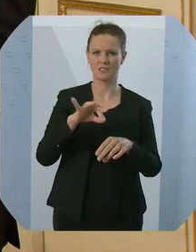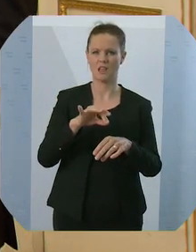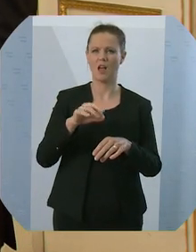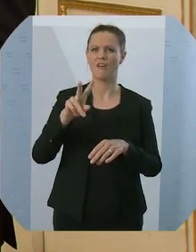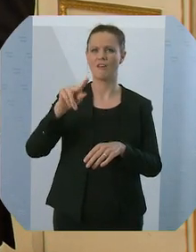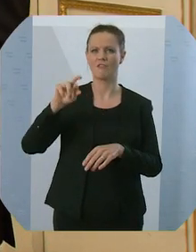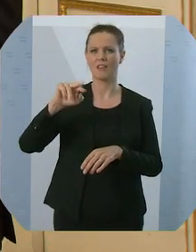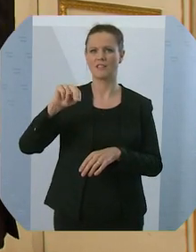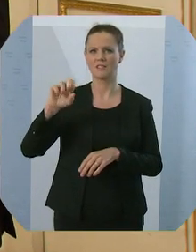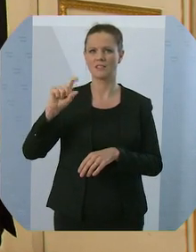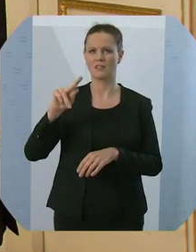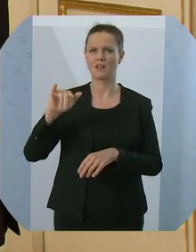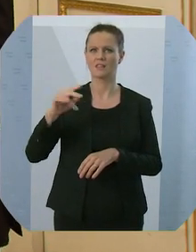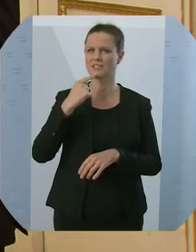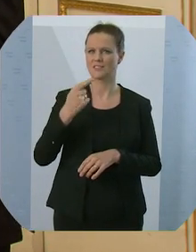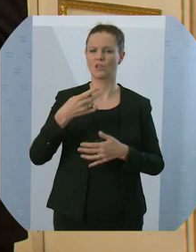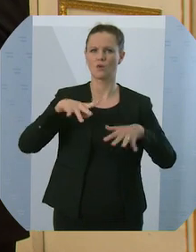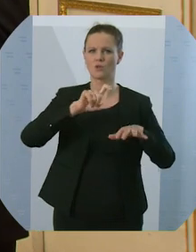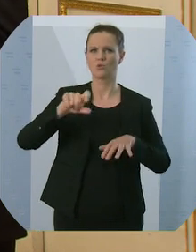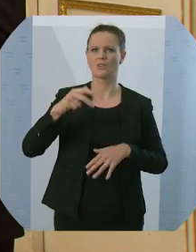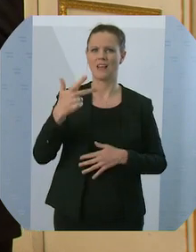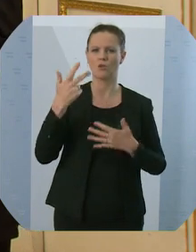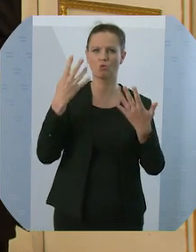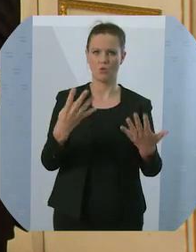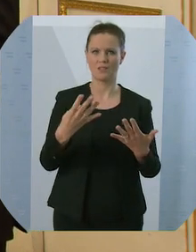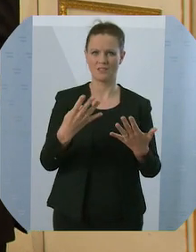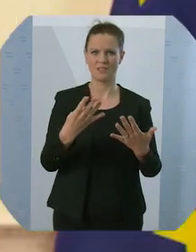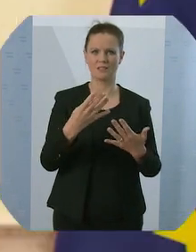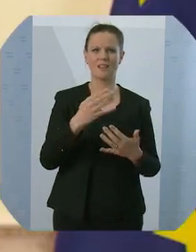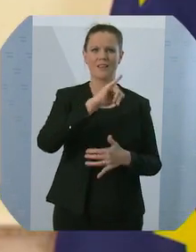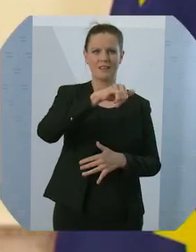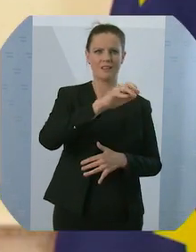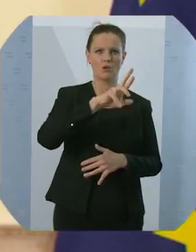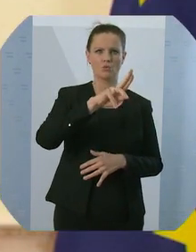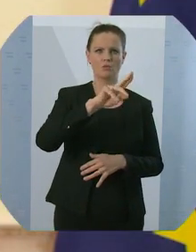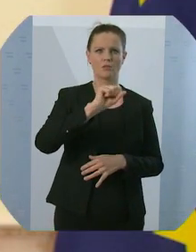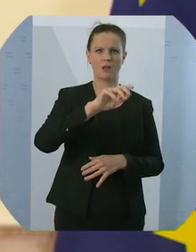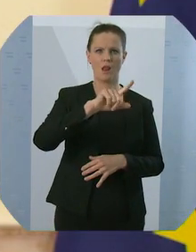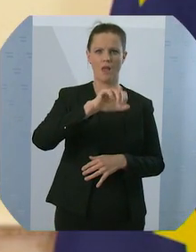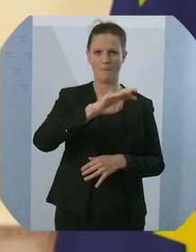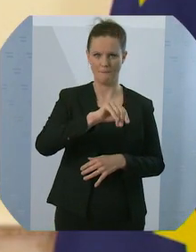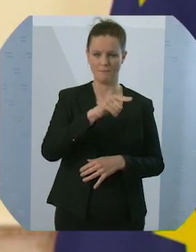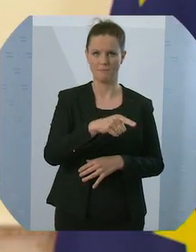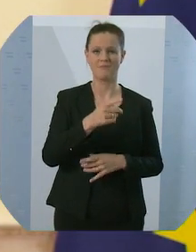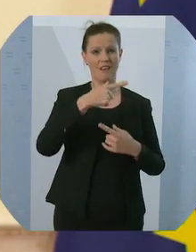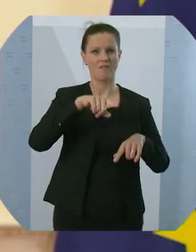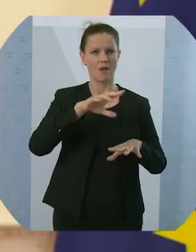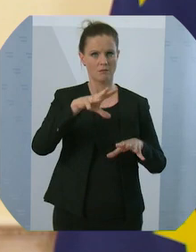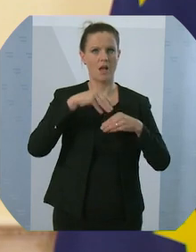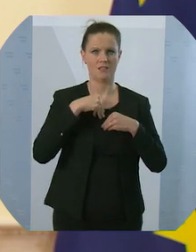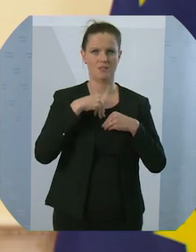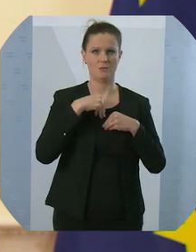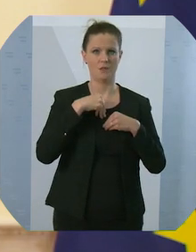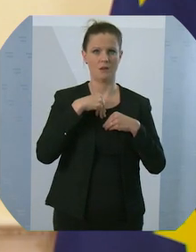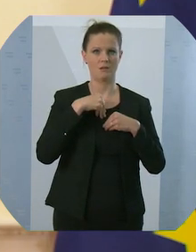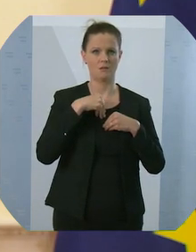in Jerusalem ausgedrückt hat. Wir bekennen uns zu allem, was in unserer Geschichte geschehen